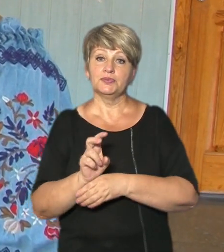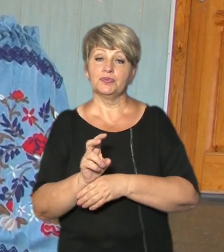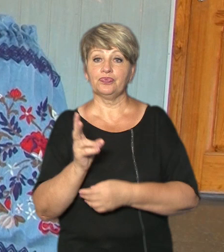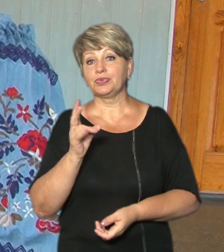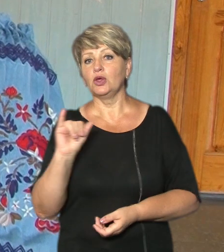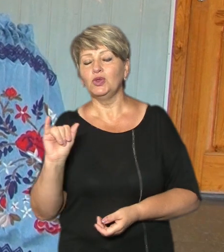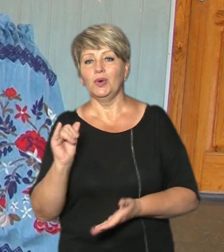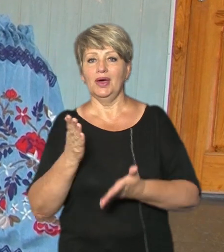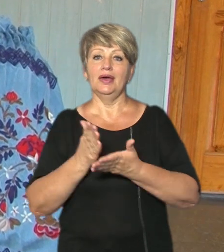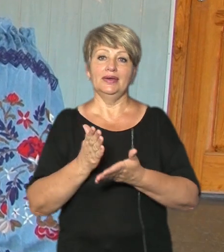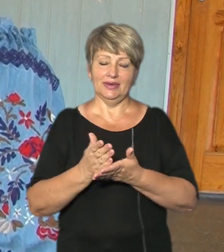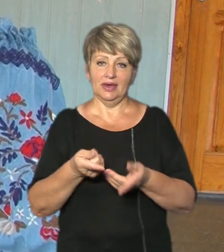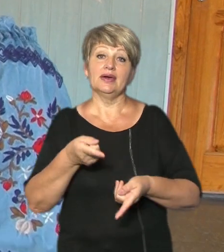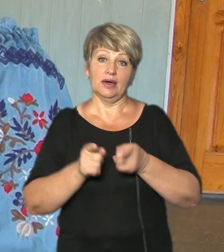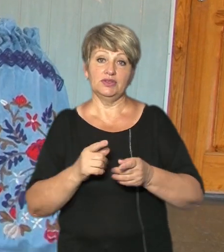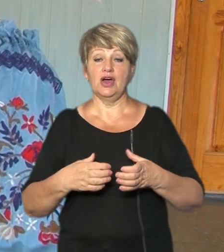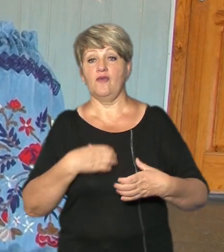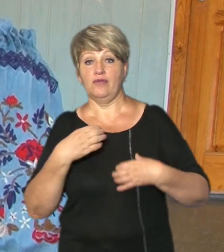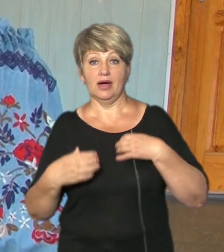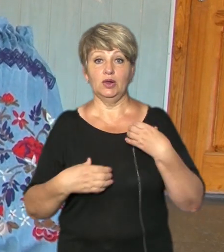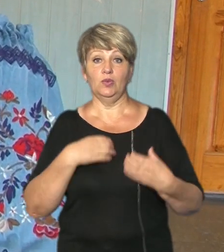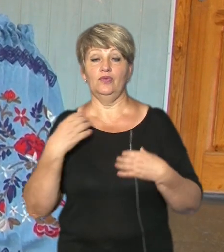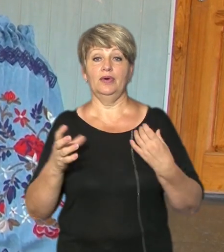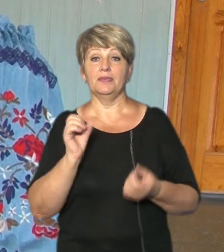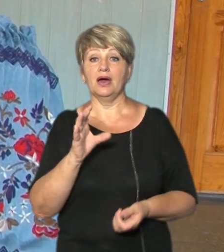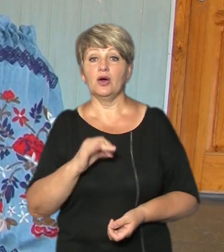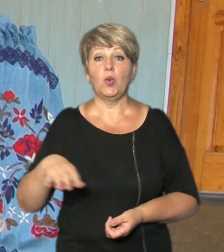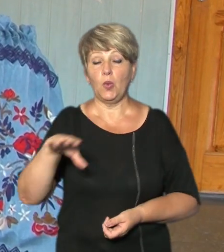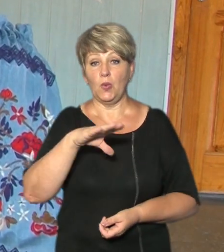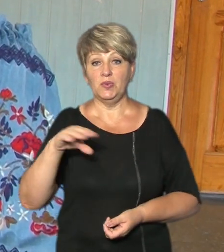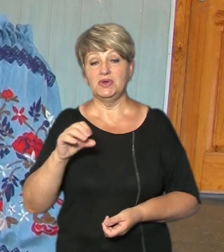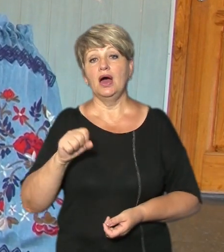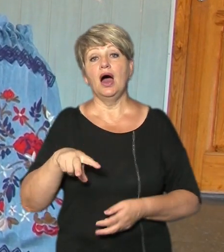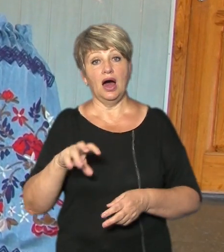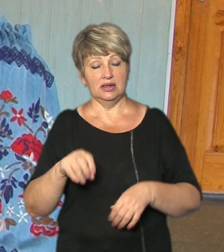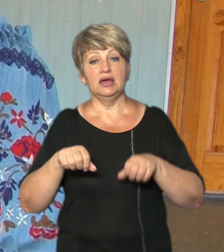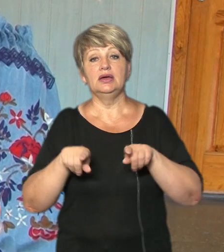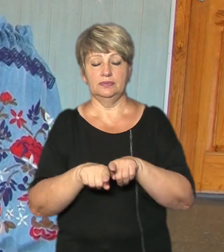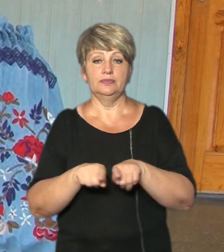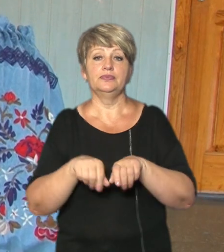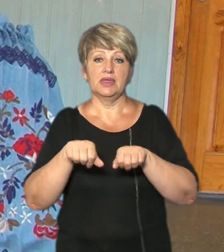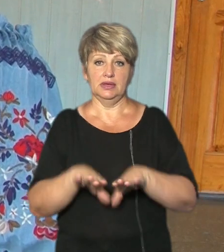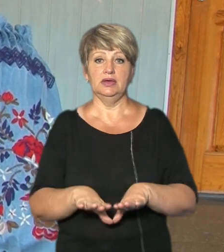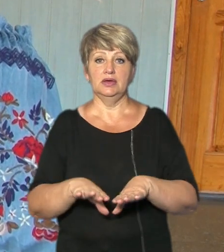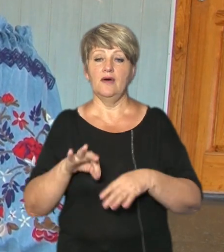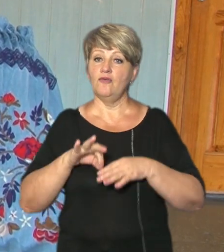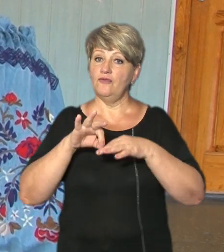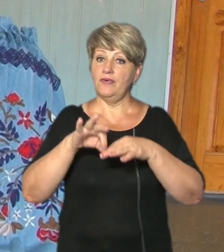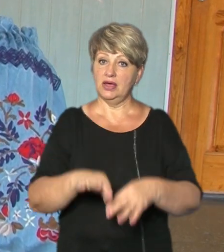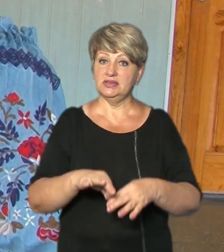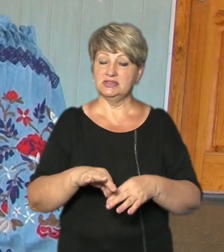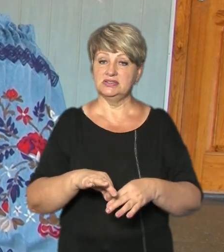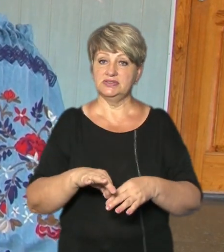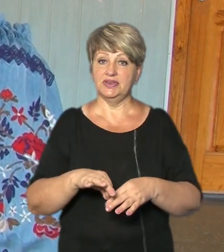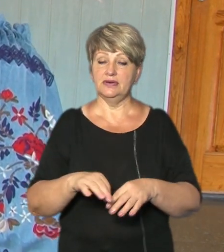є хвилювання зазвичай усіх є хвилювання але все таки вирішили вести наочне навчання